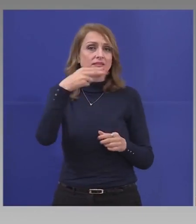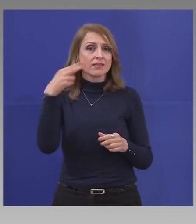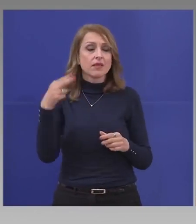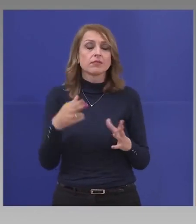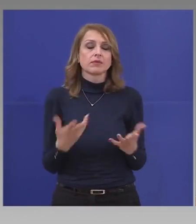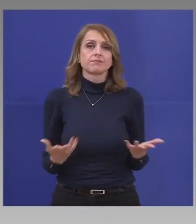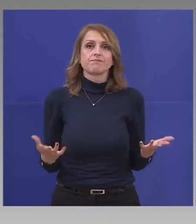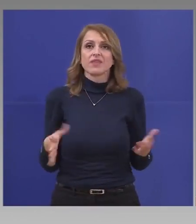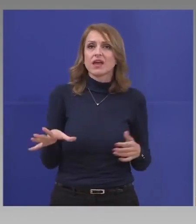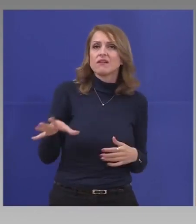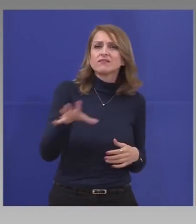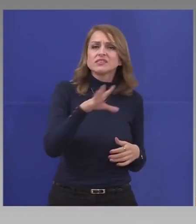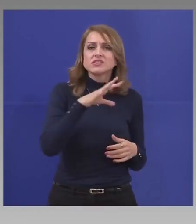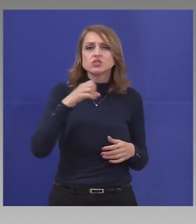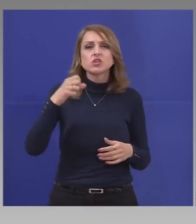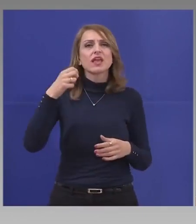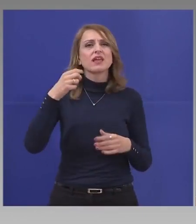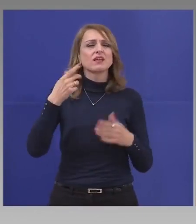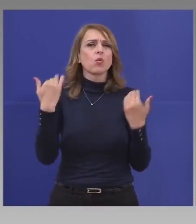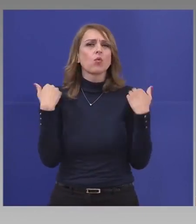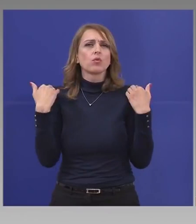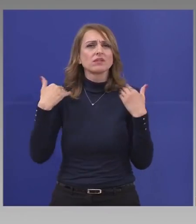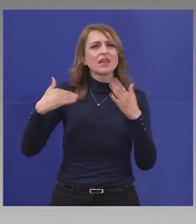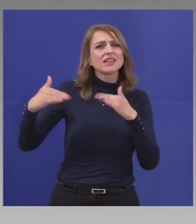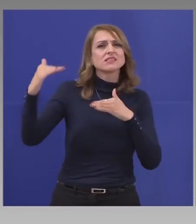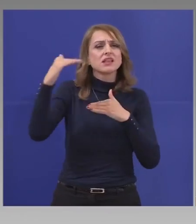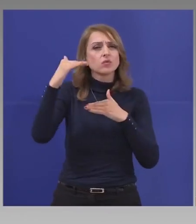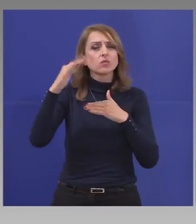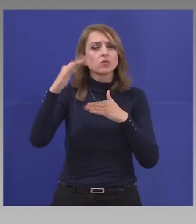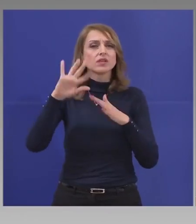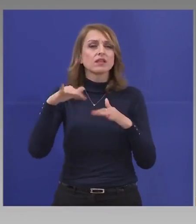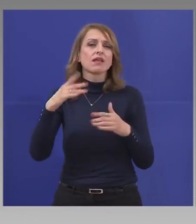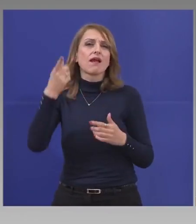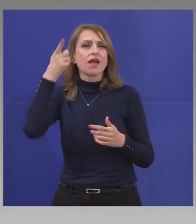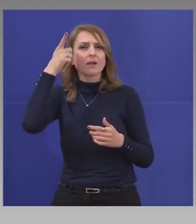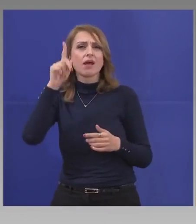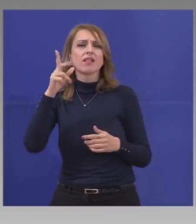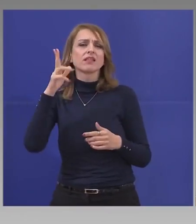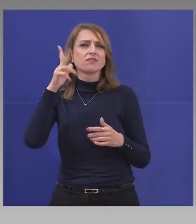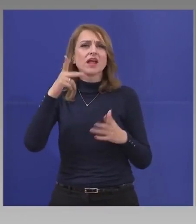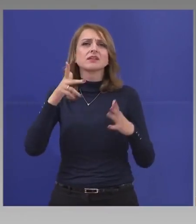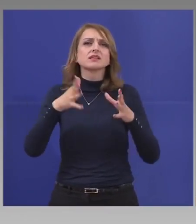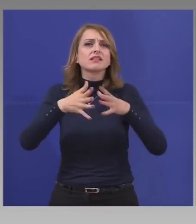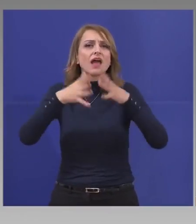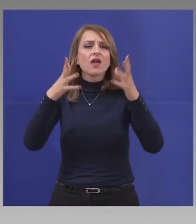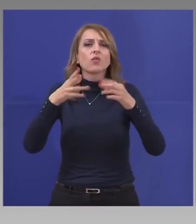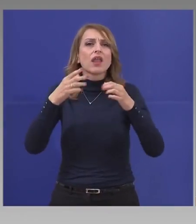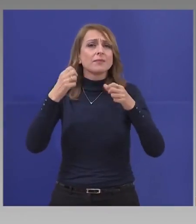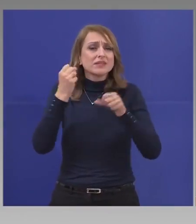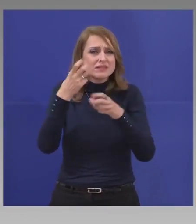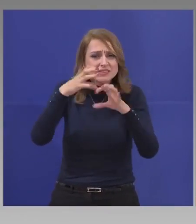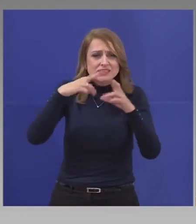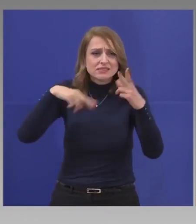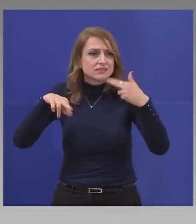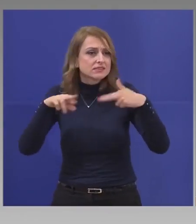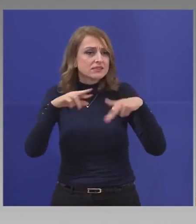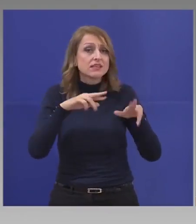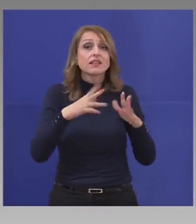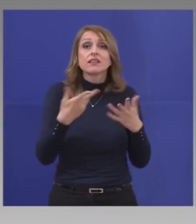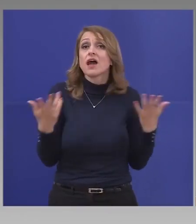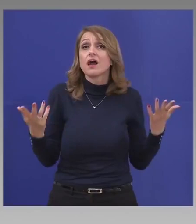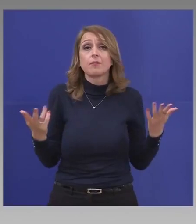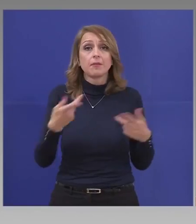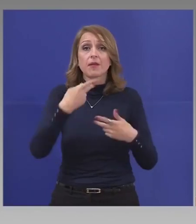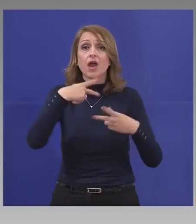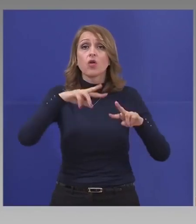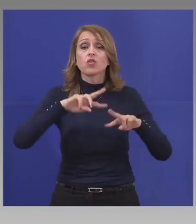Всички институти на Германия, на Франция, най-големите работят по тази тема и отговор няма. Имаме ли отговор, ще ви кажа?